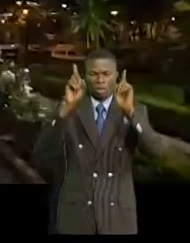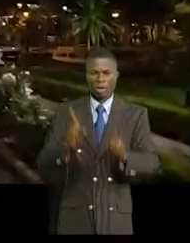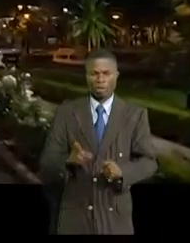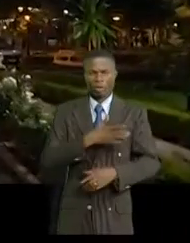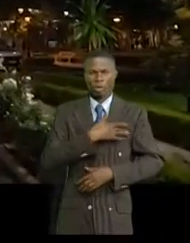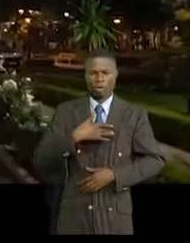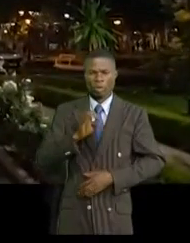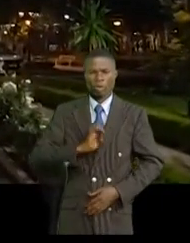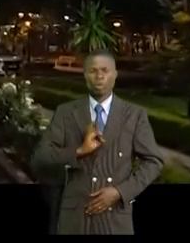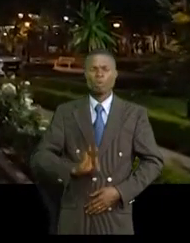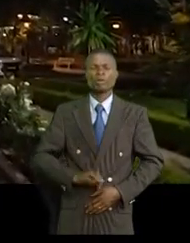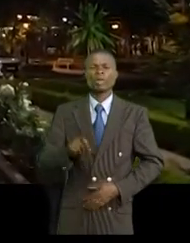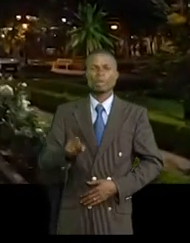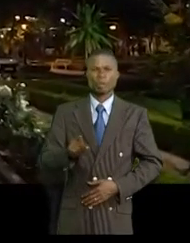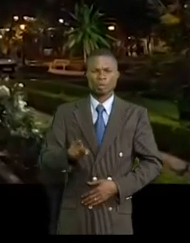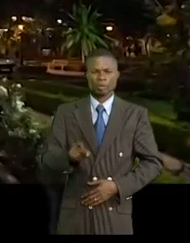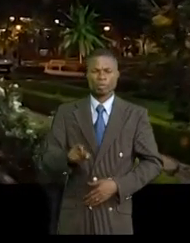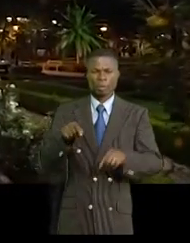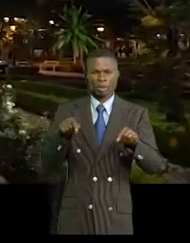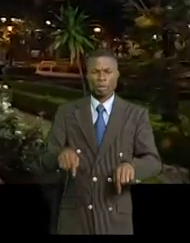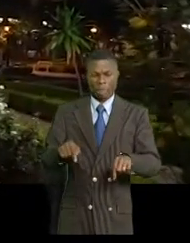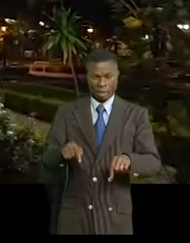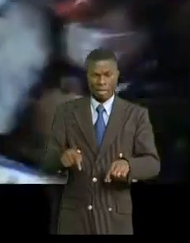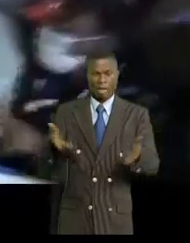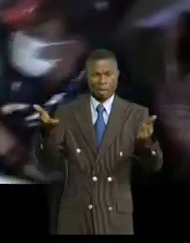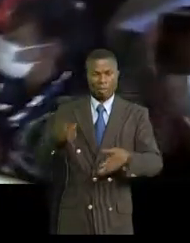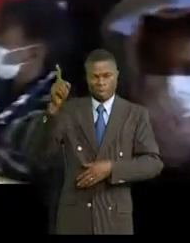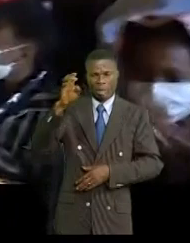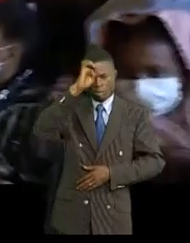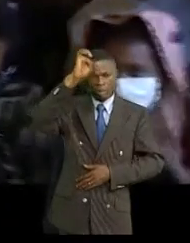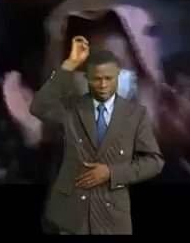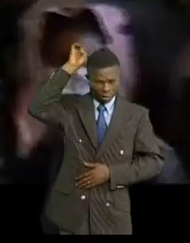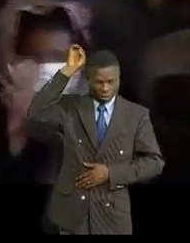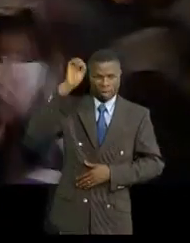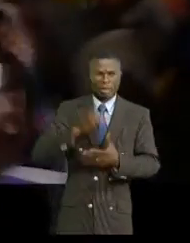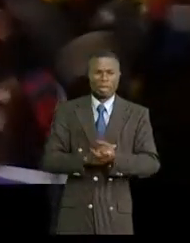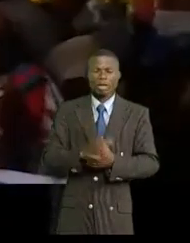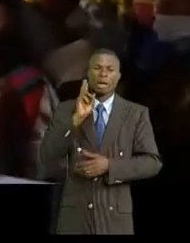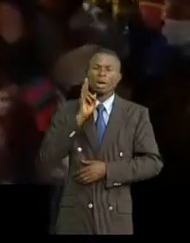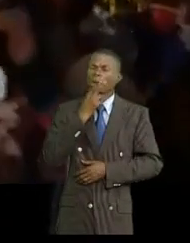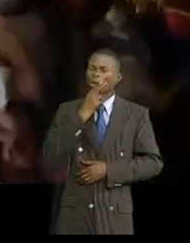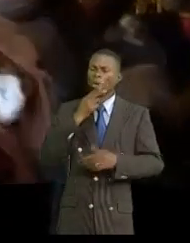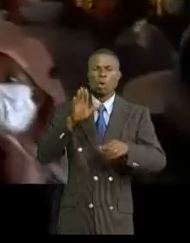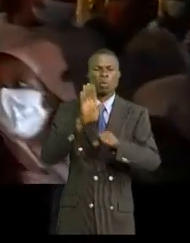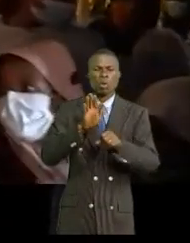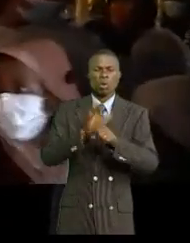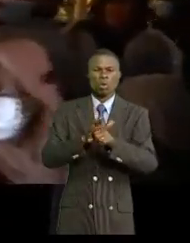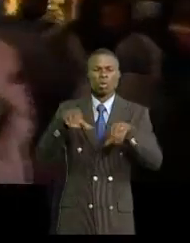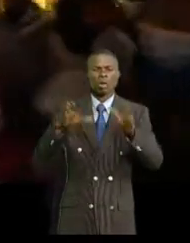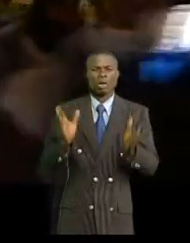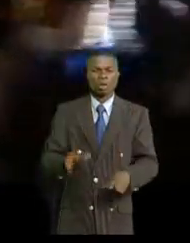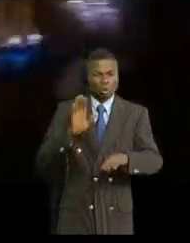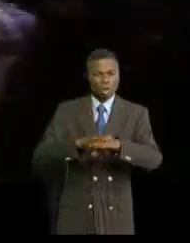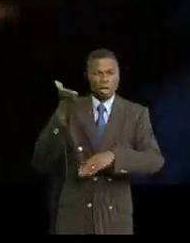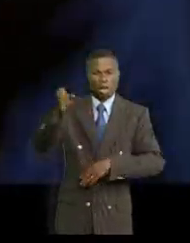Antoine Tchisekedi-Tcholombo, en séjour à Addis Abeba. A Sheraton Hotel, une forte délégation de la communauté congolaise d